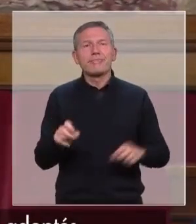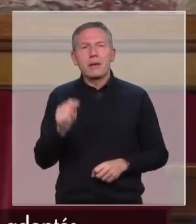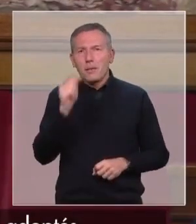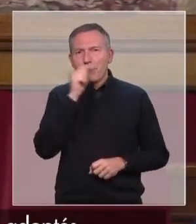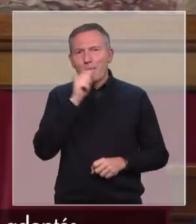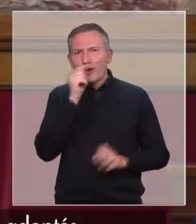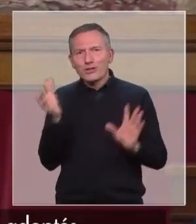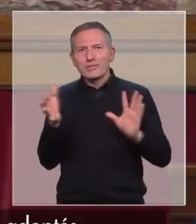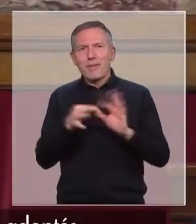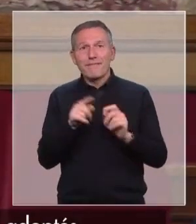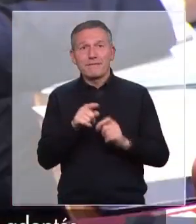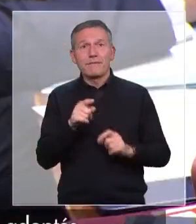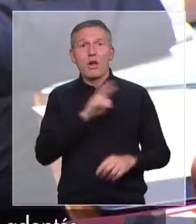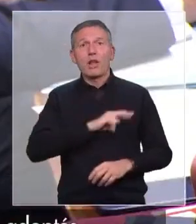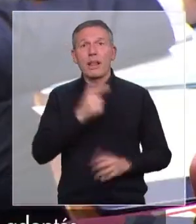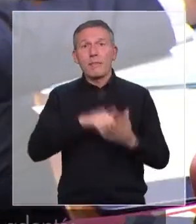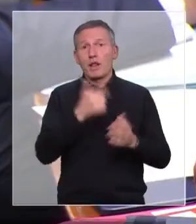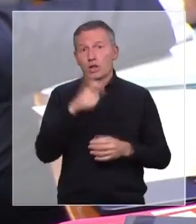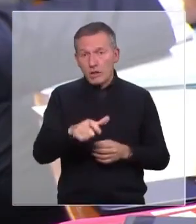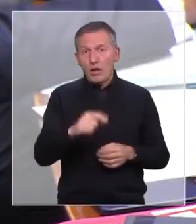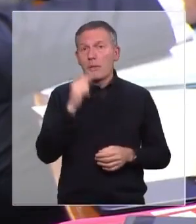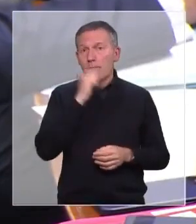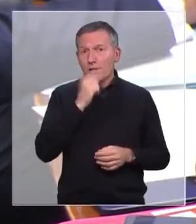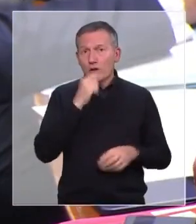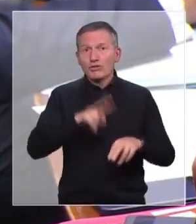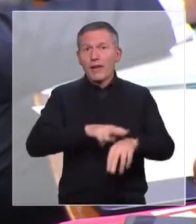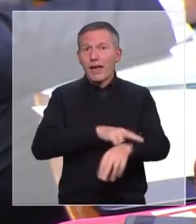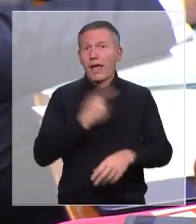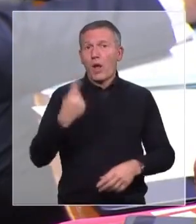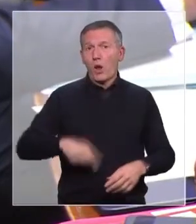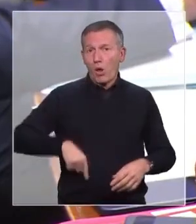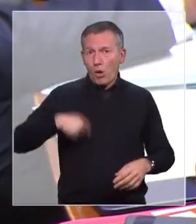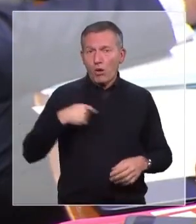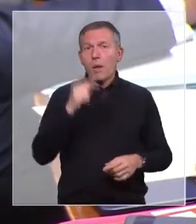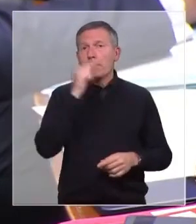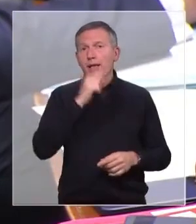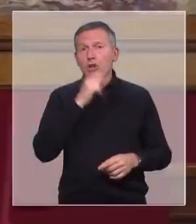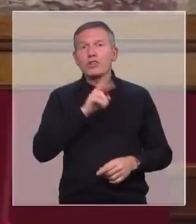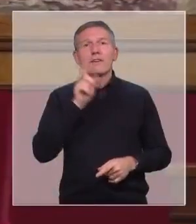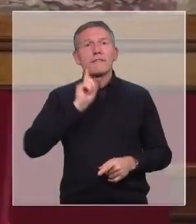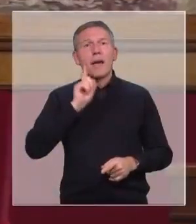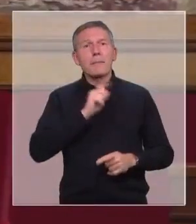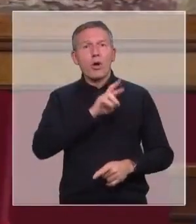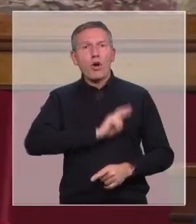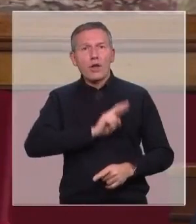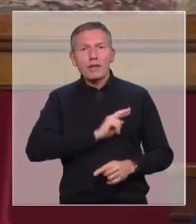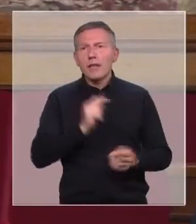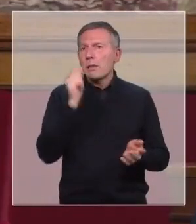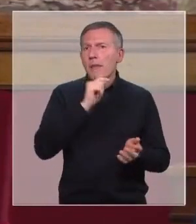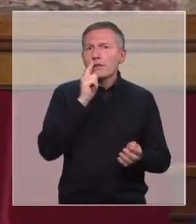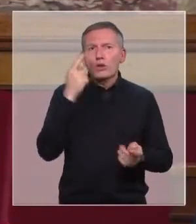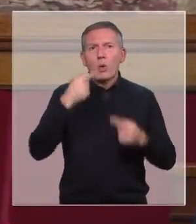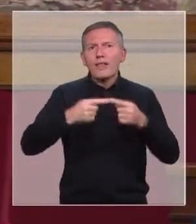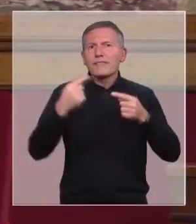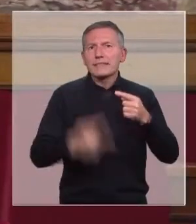Mensonge sur la retraite à 1200 euros. Mensonge sur les carrières longues. Mensonge sur les retraites des femmes. Mensonge sur les déficits du régime de